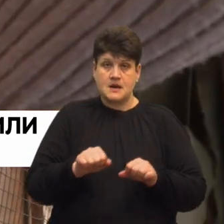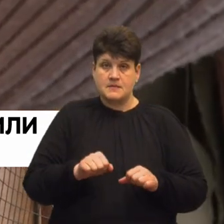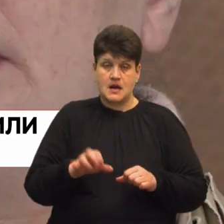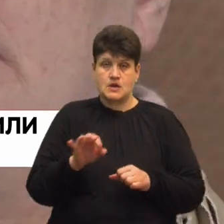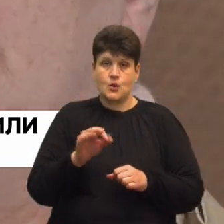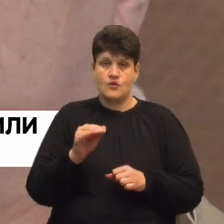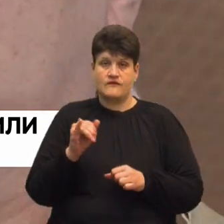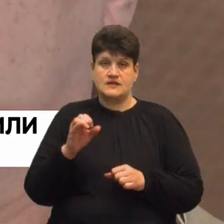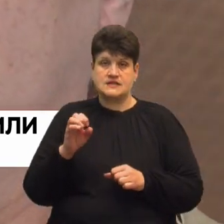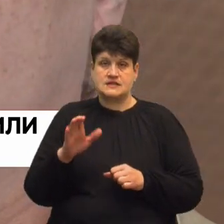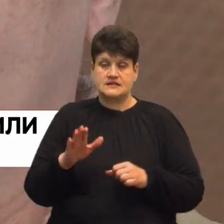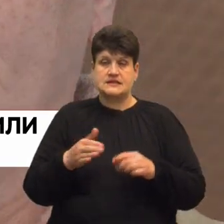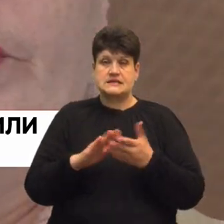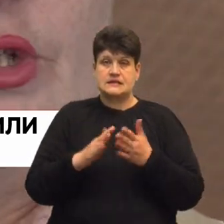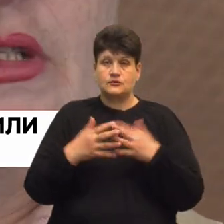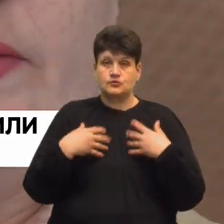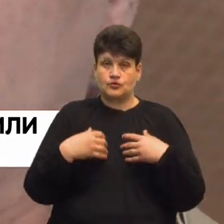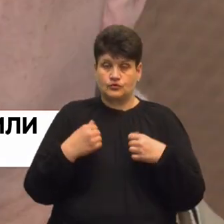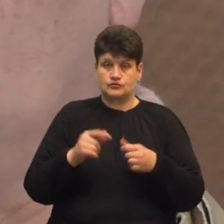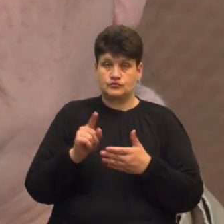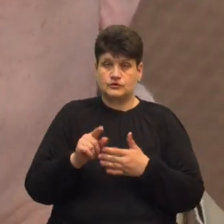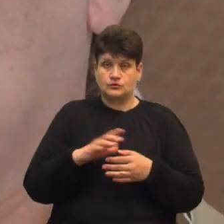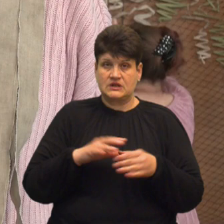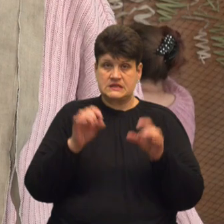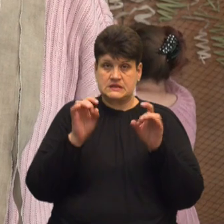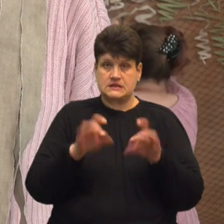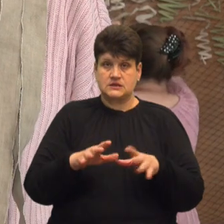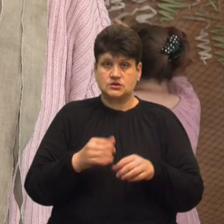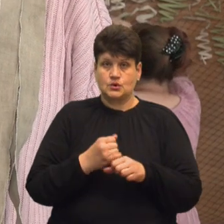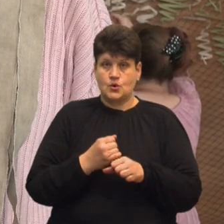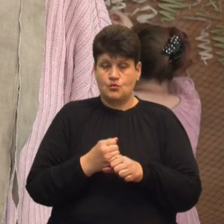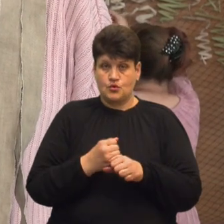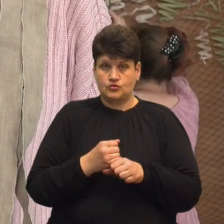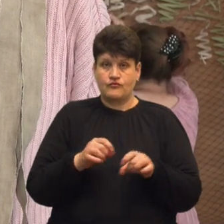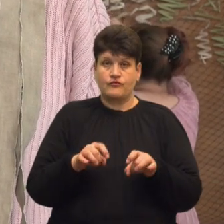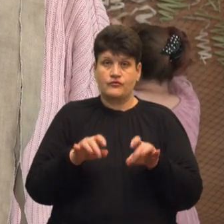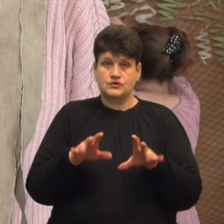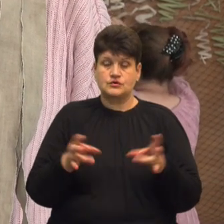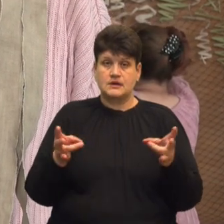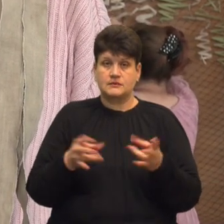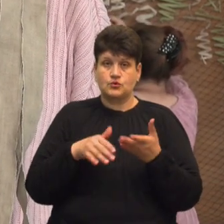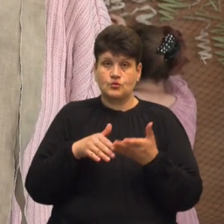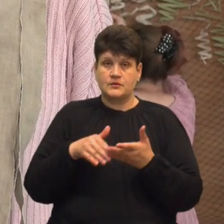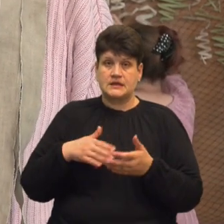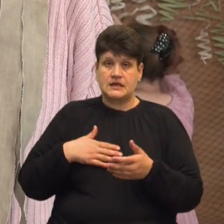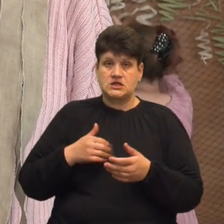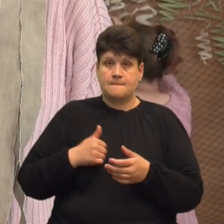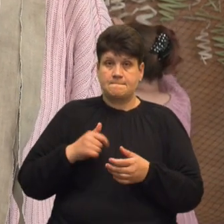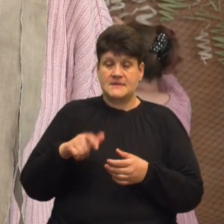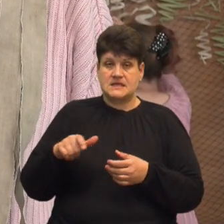приміщень. За станом здоров'я змушена була залишити роботу. Вирішила, що треба допомагати нашим бійцям,